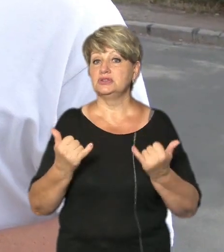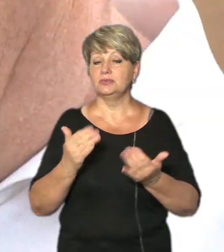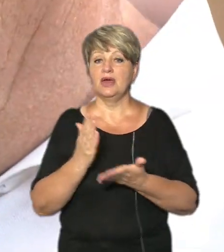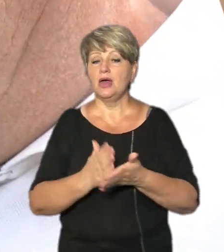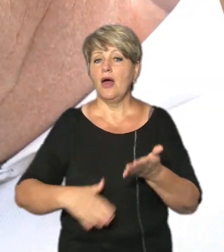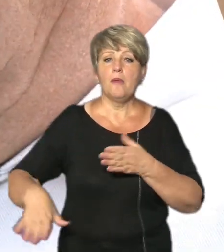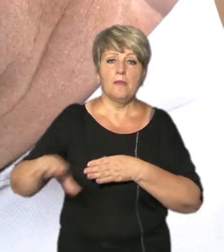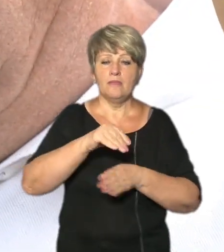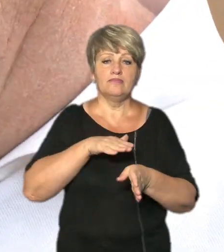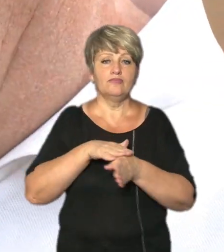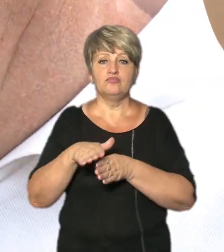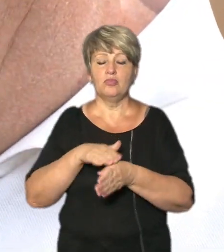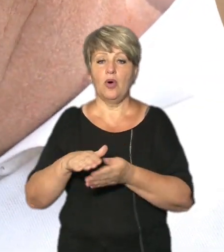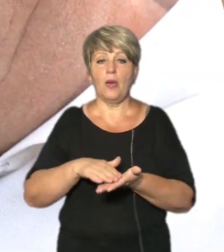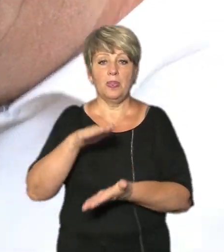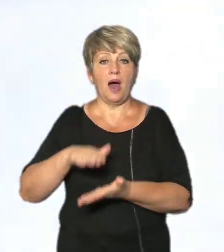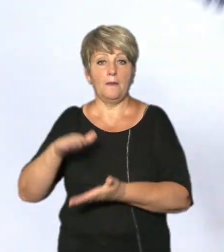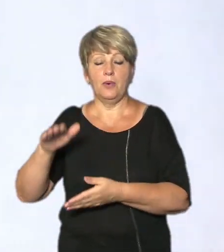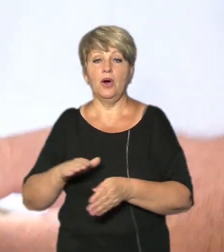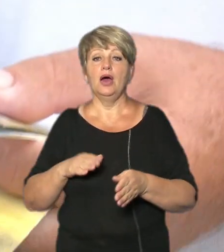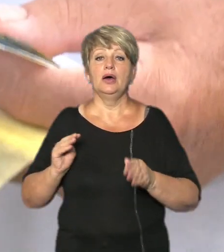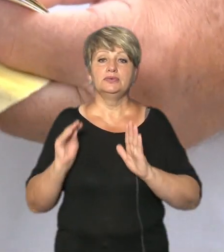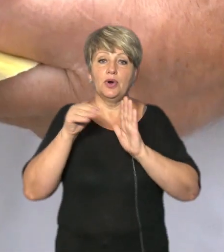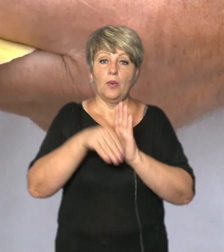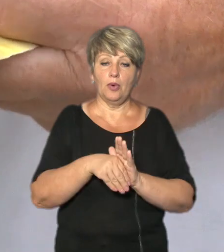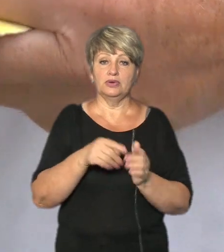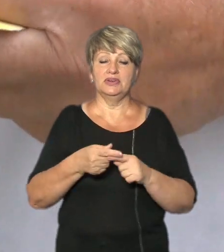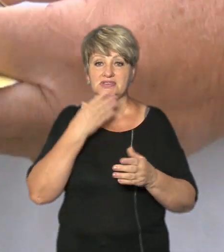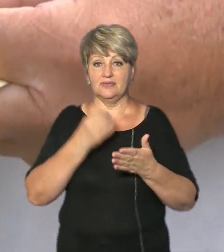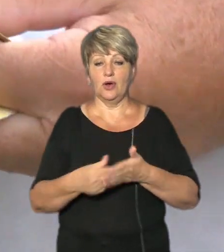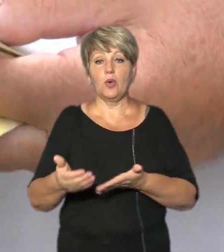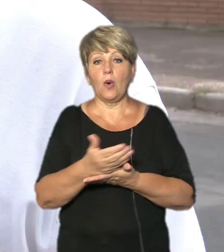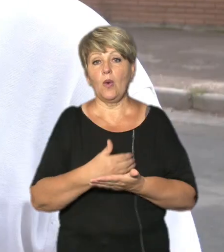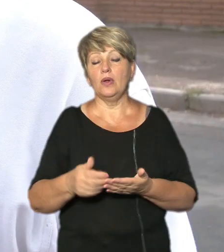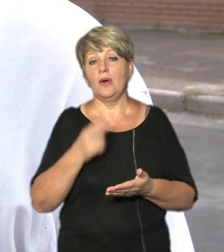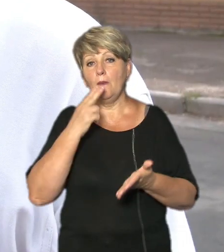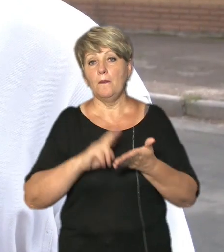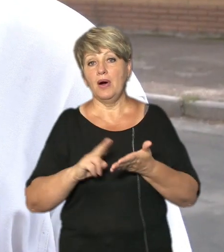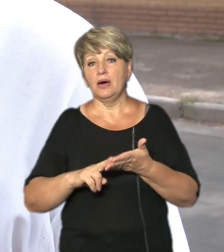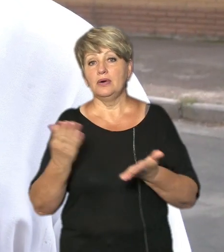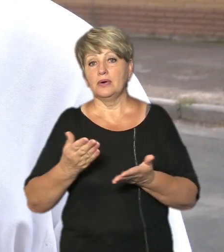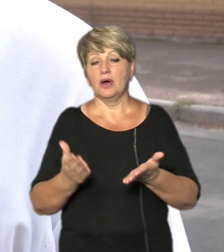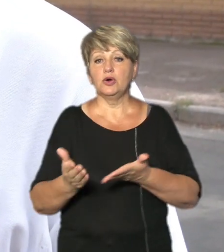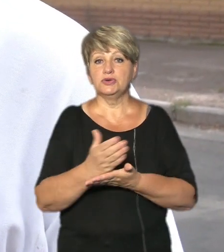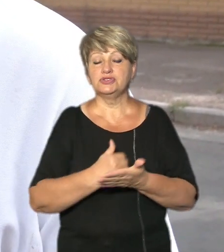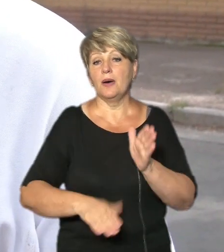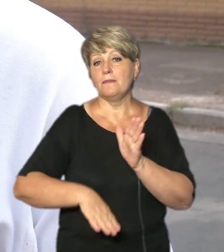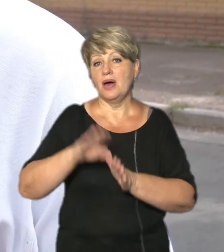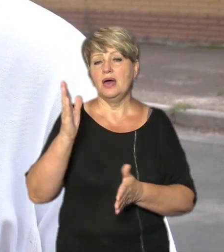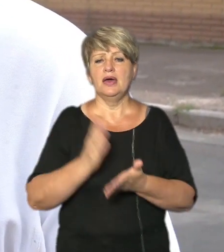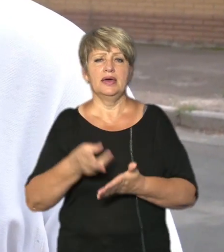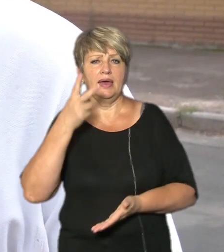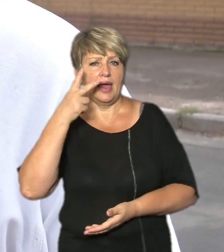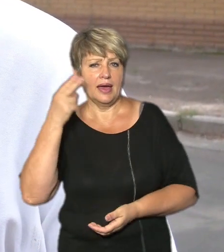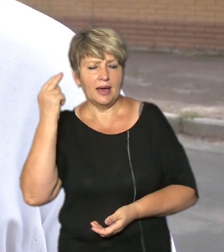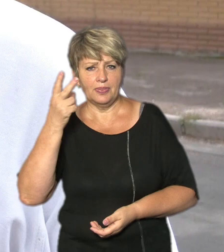української військової філателії Ними доповнить свою колекцію марок, які збирав з юнацтва Є польське, є китайське, мове це